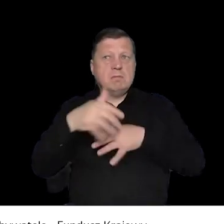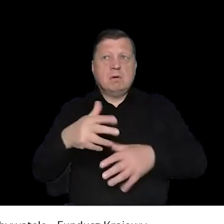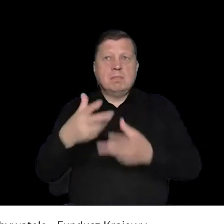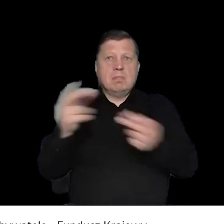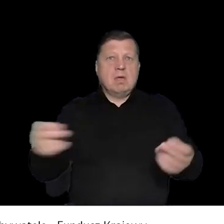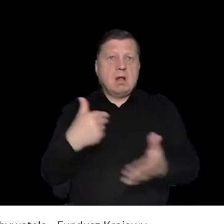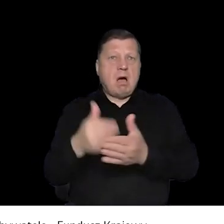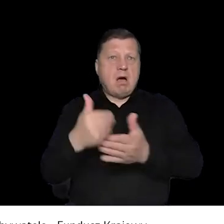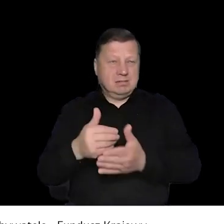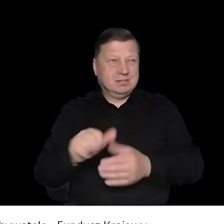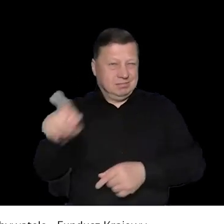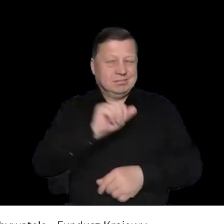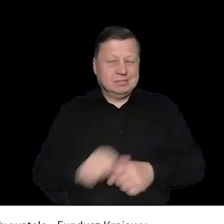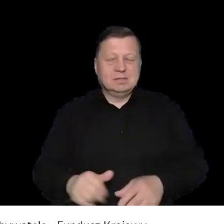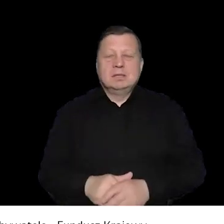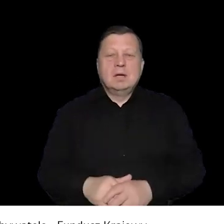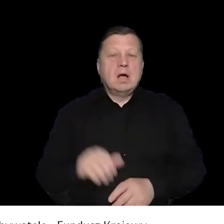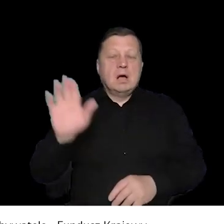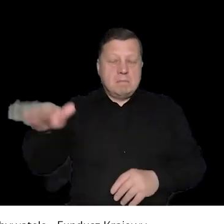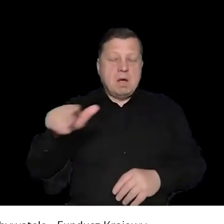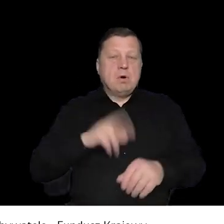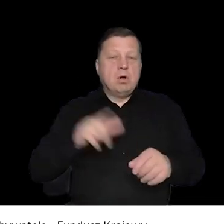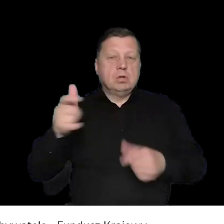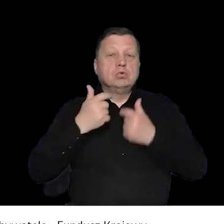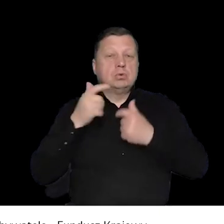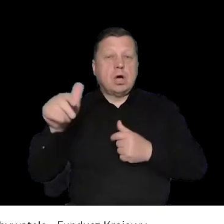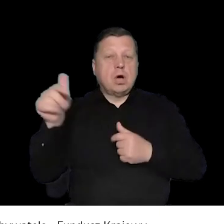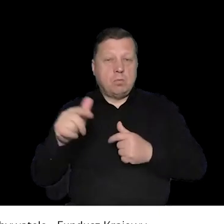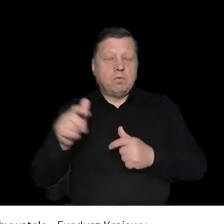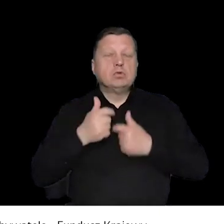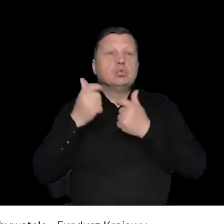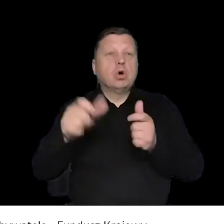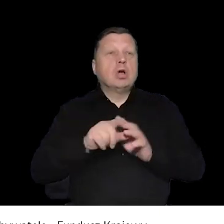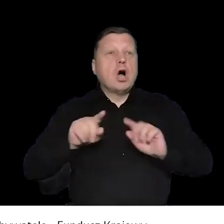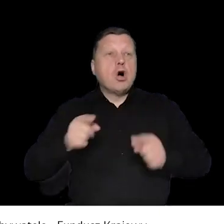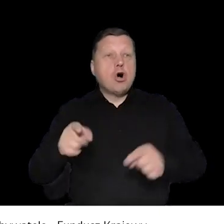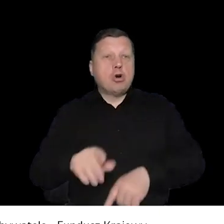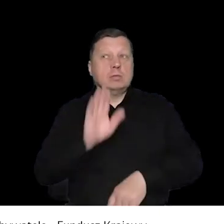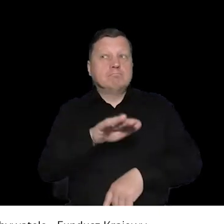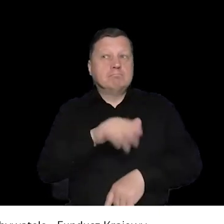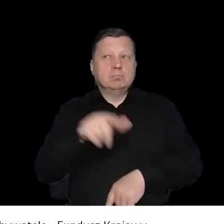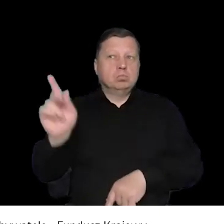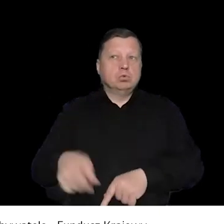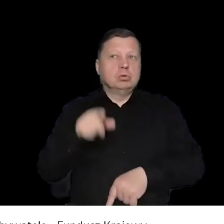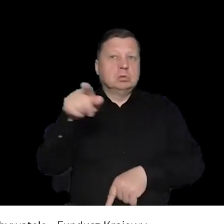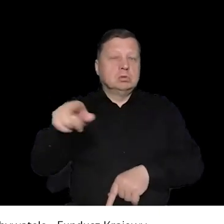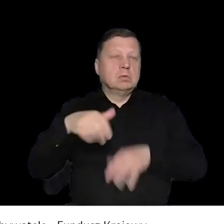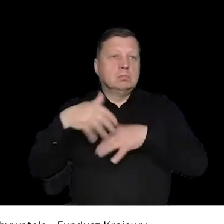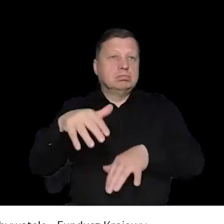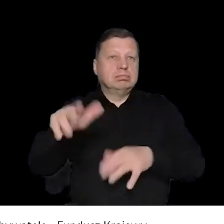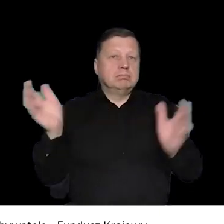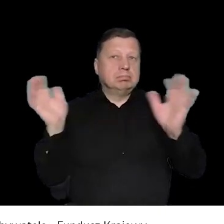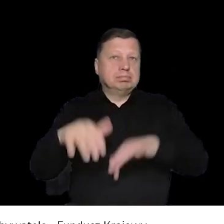o to, jakby też są pretensje do policji, także dlaczego policja nie rozwiązała zgromadzenia jakiegoś. Policja zgłasza i ma